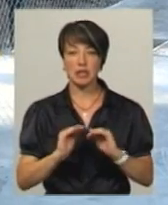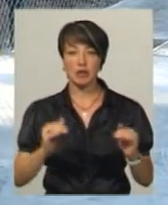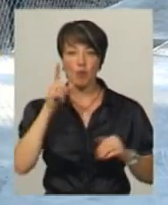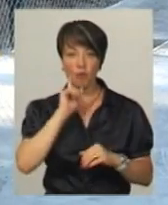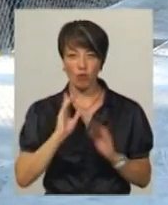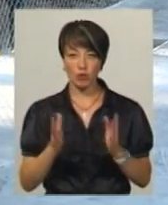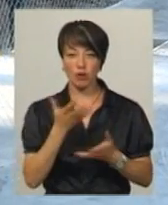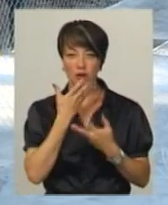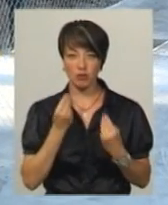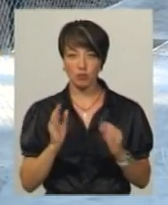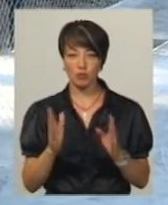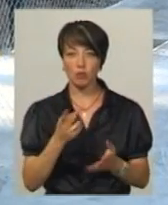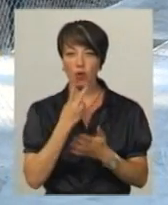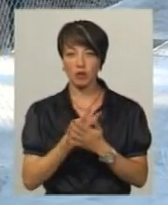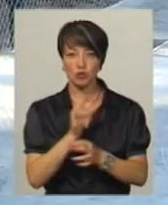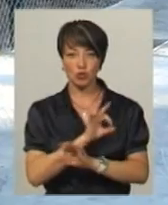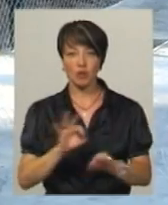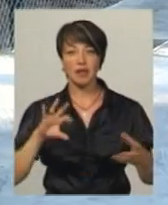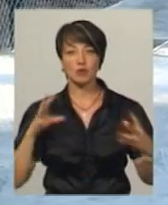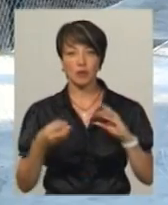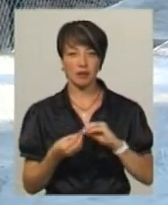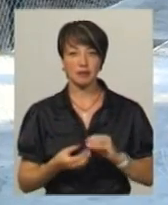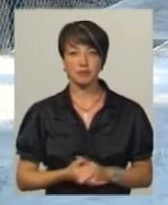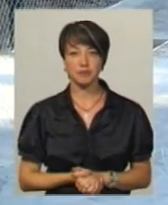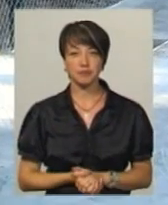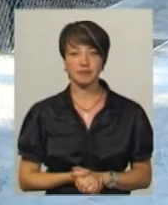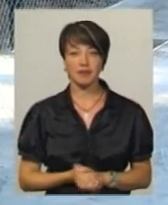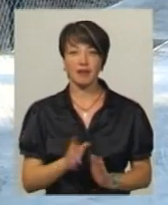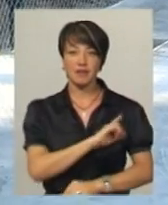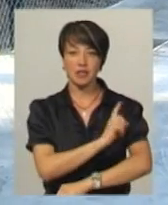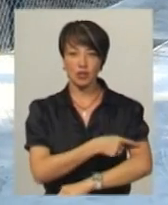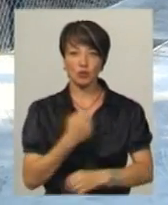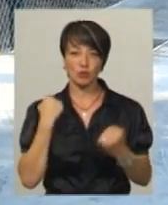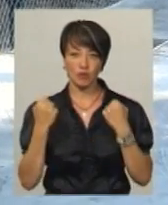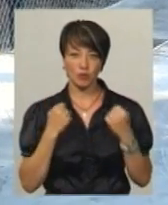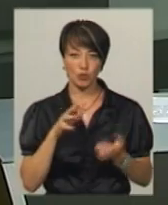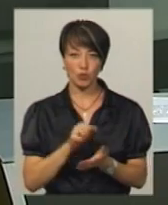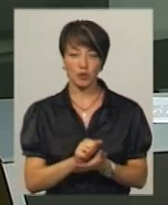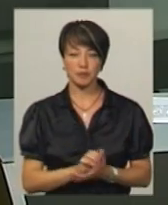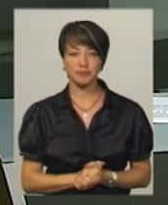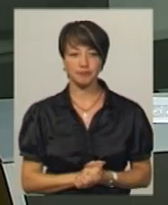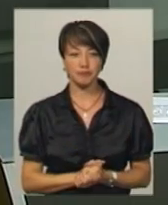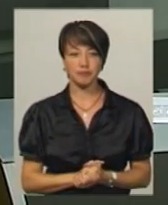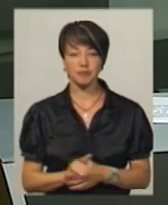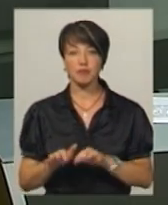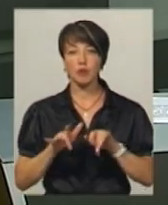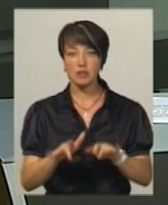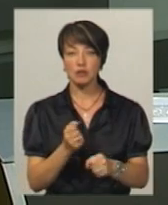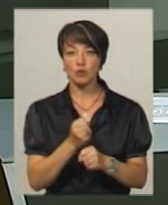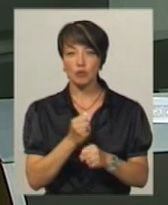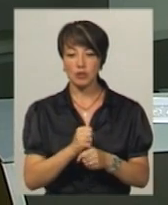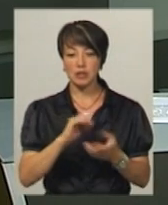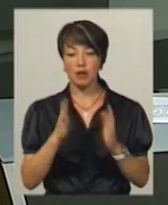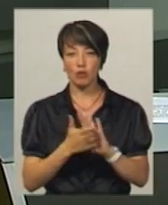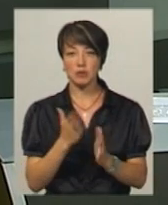буде комфортно, гарно, будуть показувати чудові результати з фізичної культури. У процесі роботи